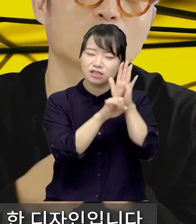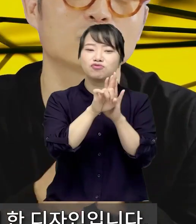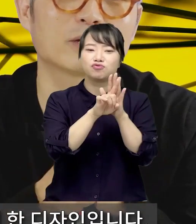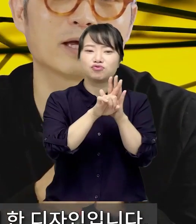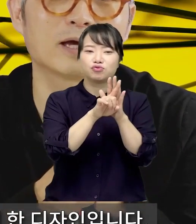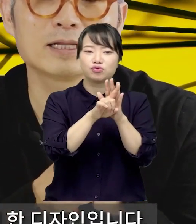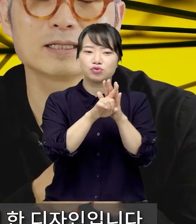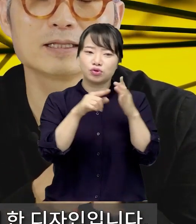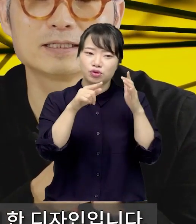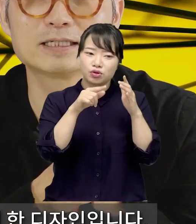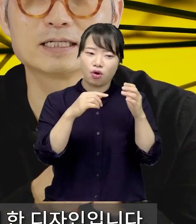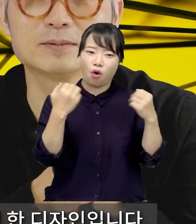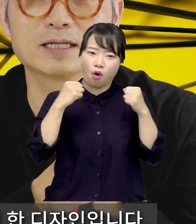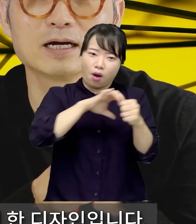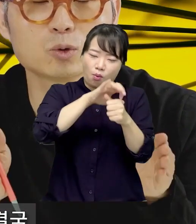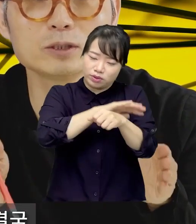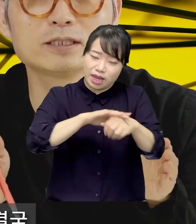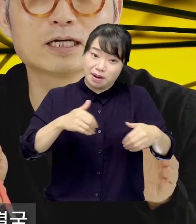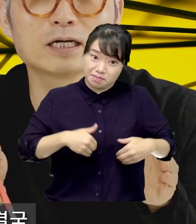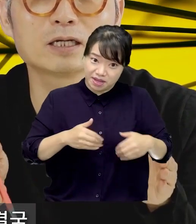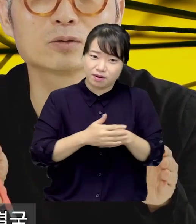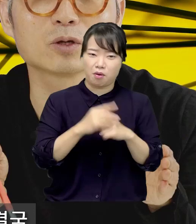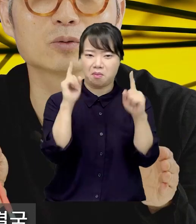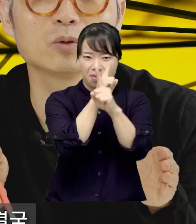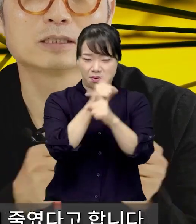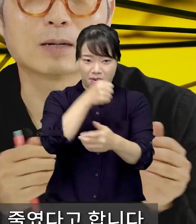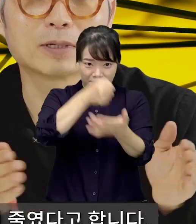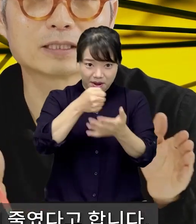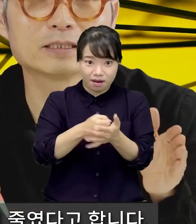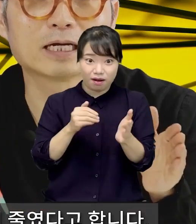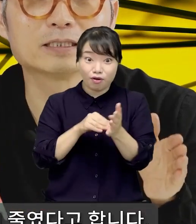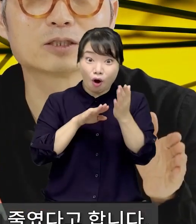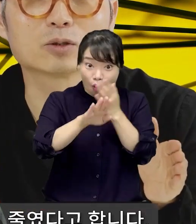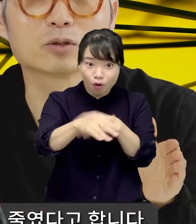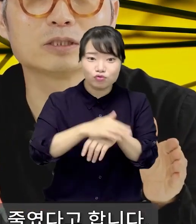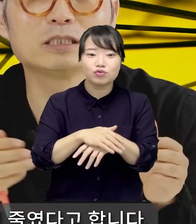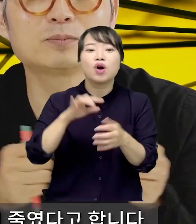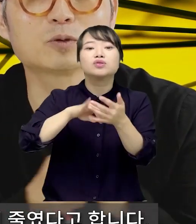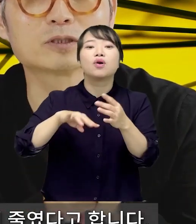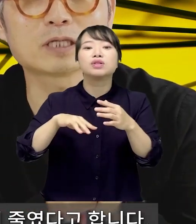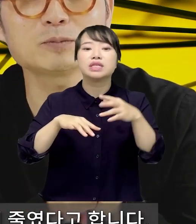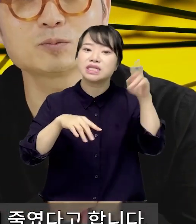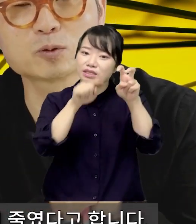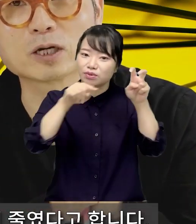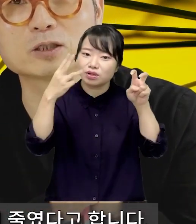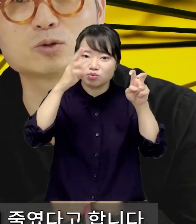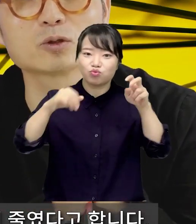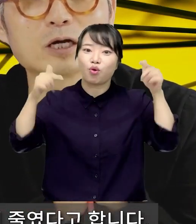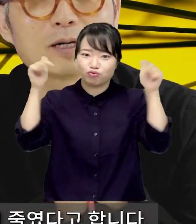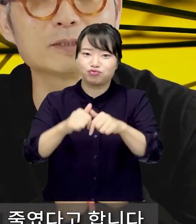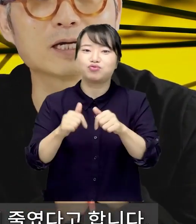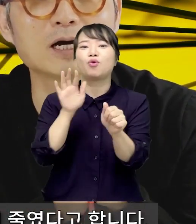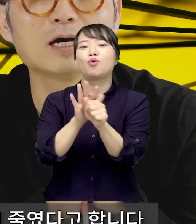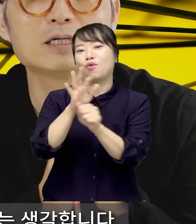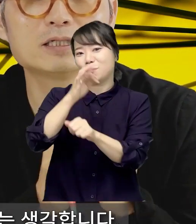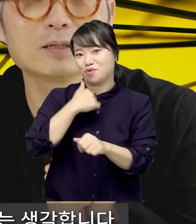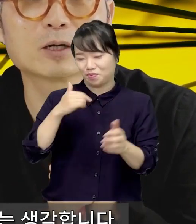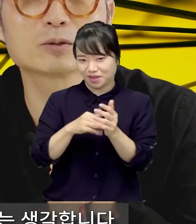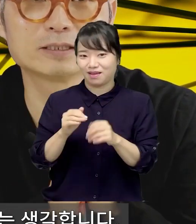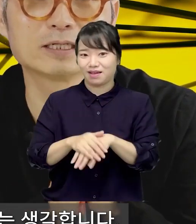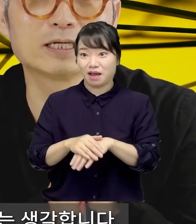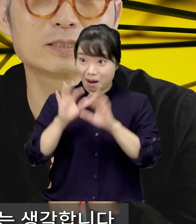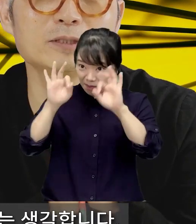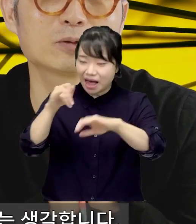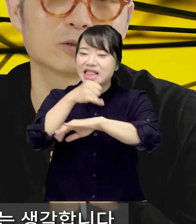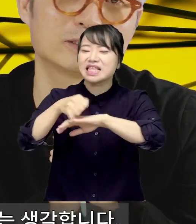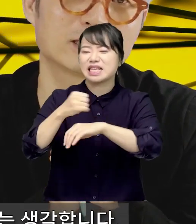생각도 떠오르게 한 디자인입니다. 종이 디자인 하나로 결국 그 아파트 단지의 전기료를 20%에서 30%까지 줄였다고 합니다. 이게